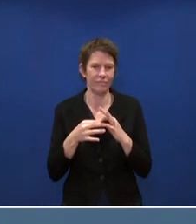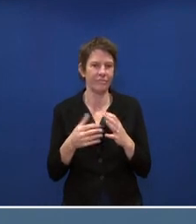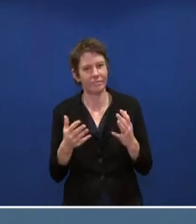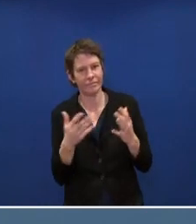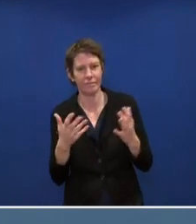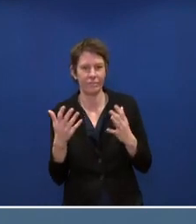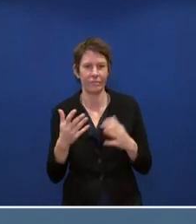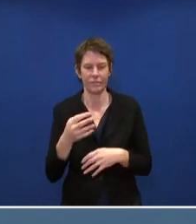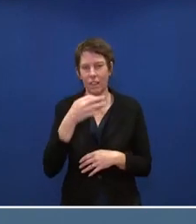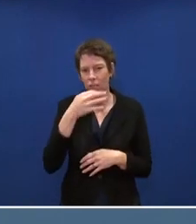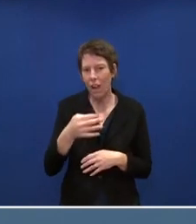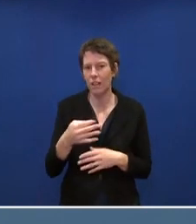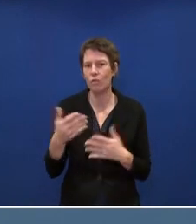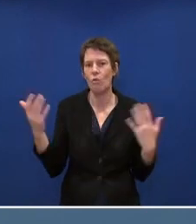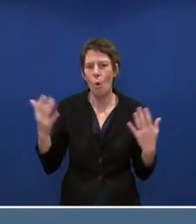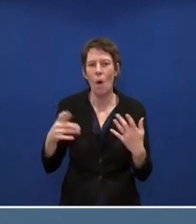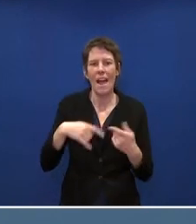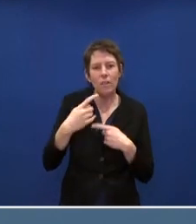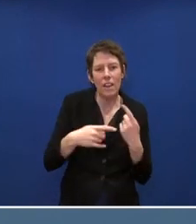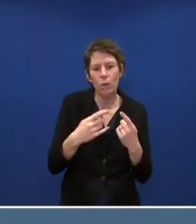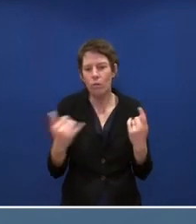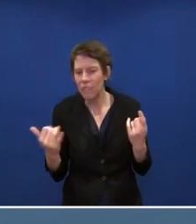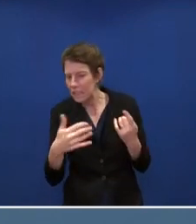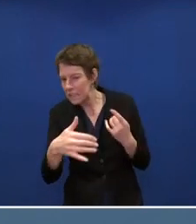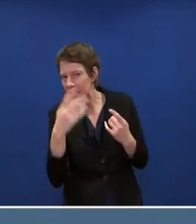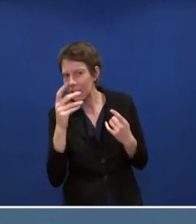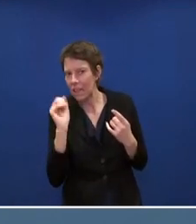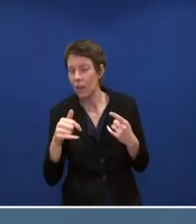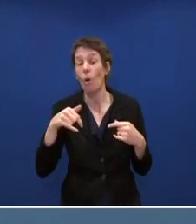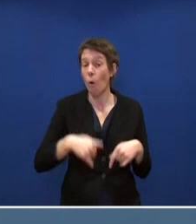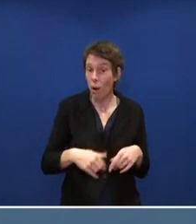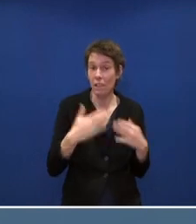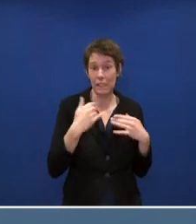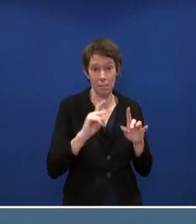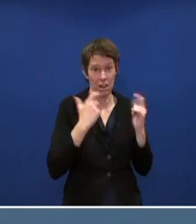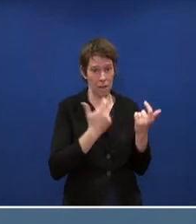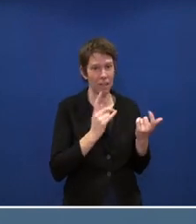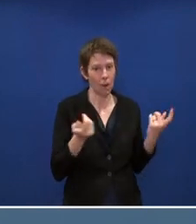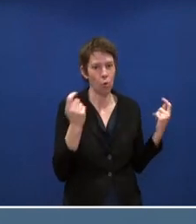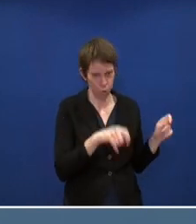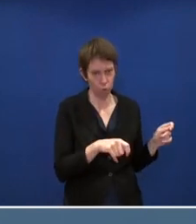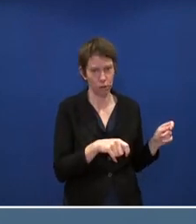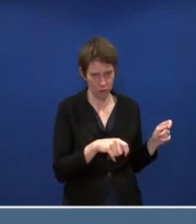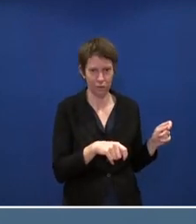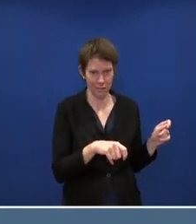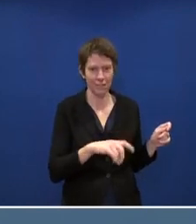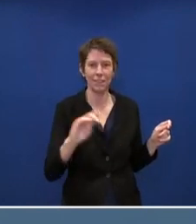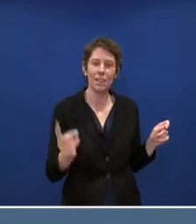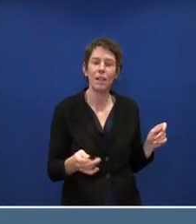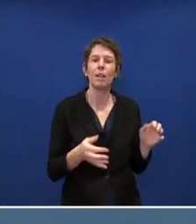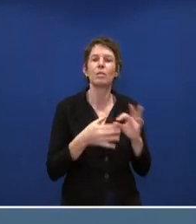denn da vielleicht mögliche Entwicklungen, die sich abzeichnen. Das wurde heute auch im Klimakabinett beschlossen. Gerade was die